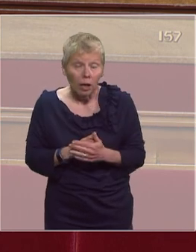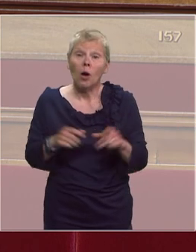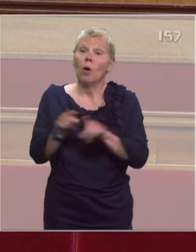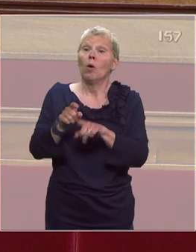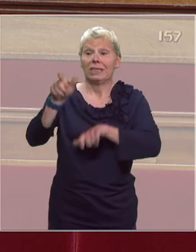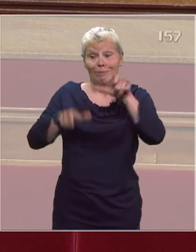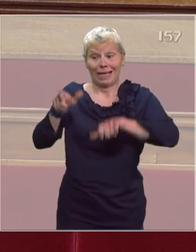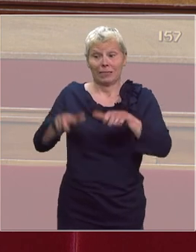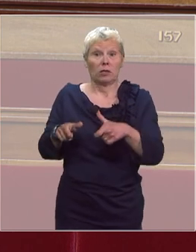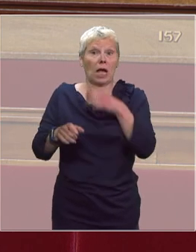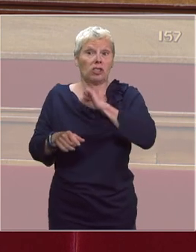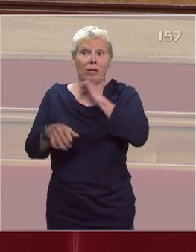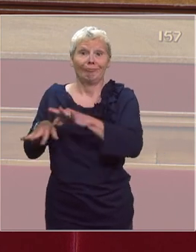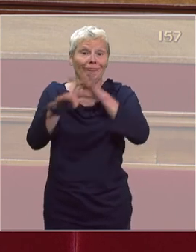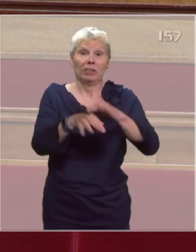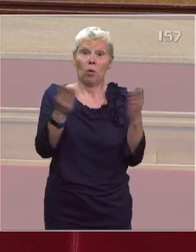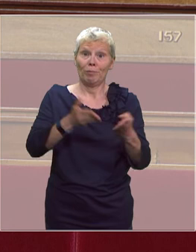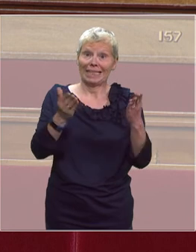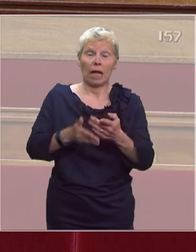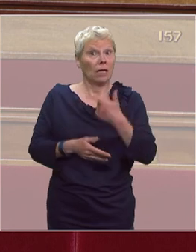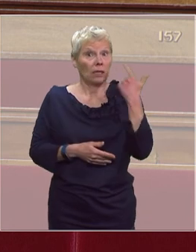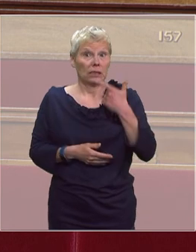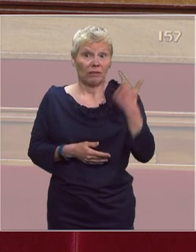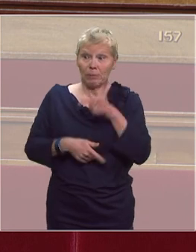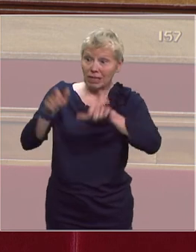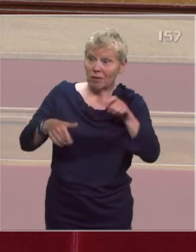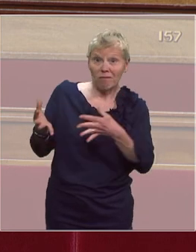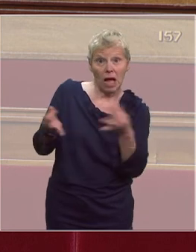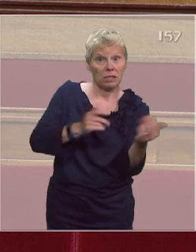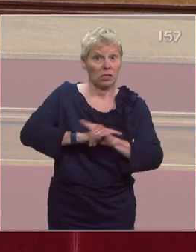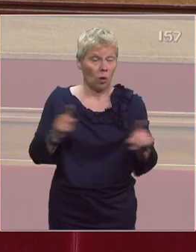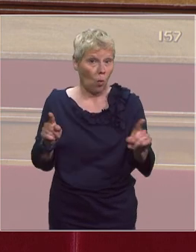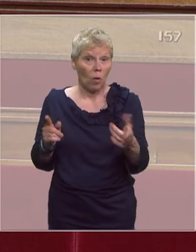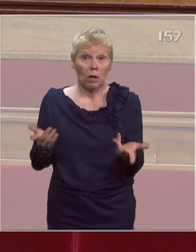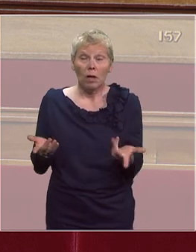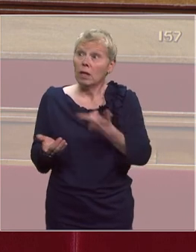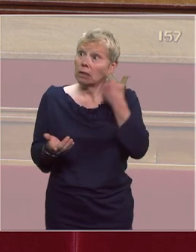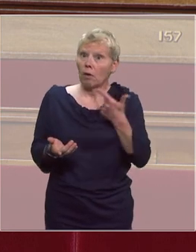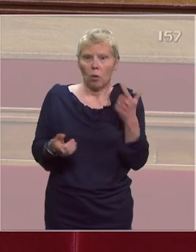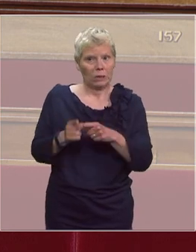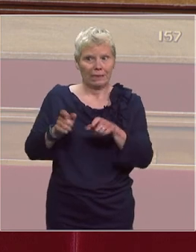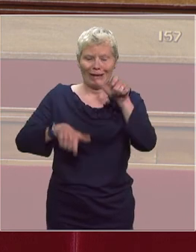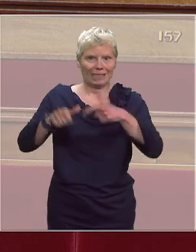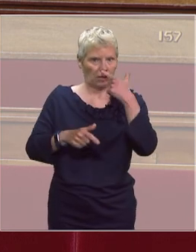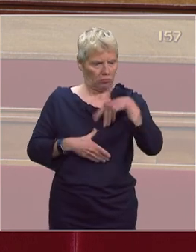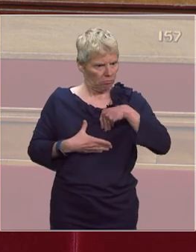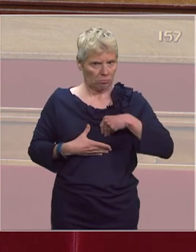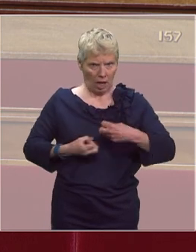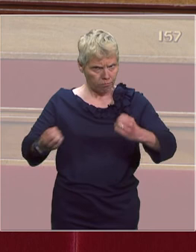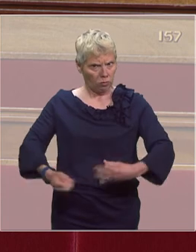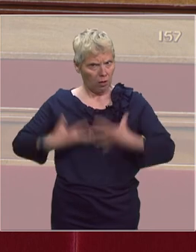'aînés signifient-ils que la priorité n'est pas consacrée aux plus fragiles. Le sentiment d'abandon, les problèmes